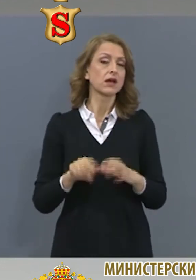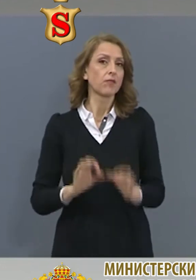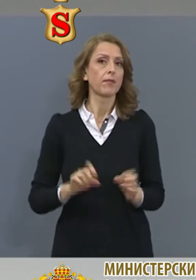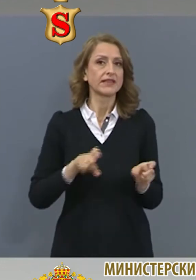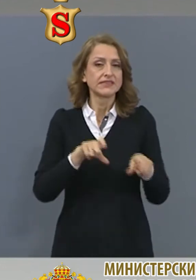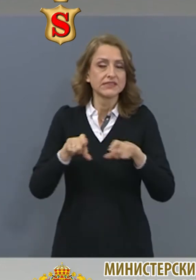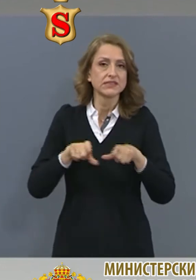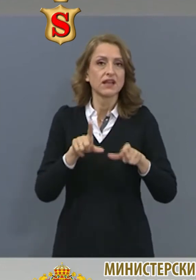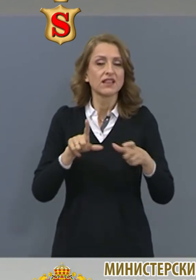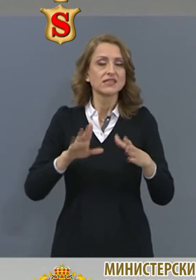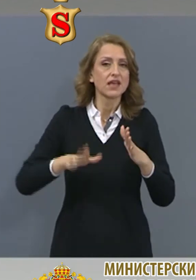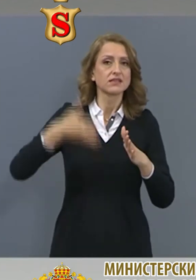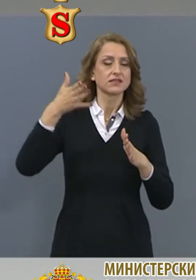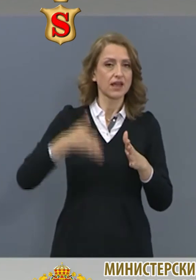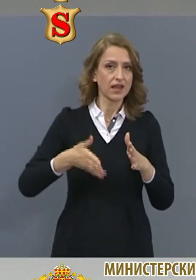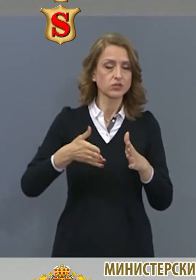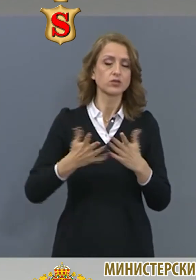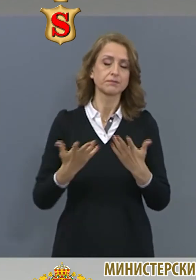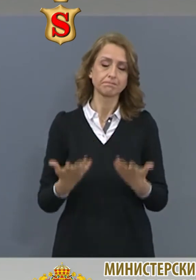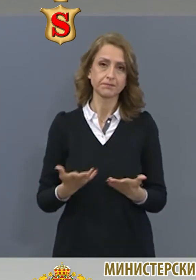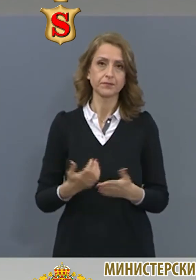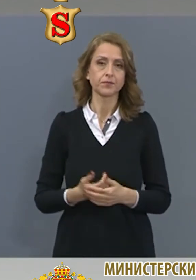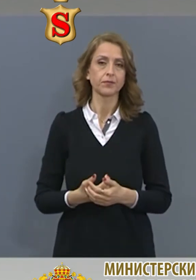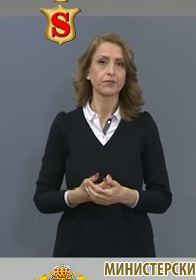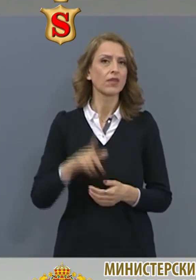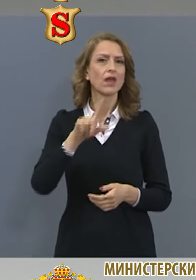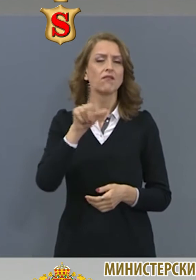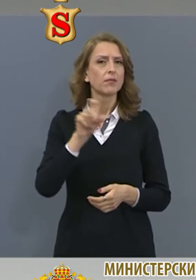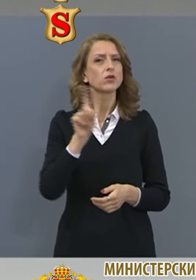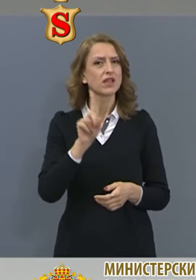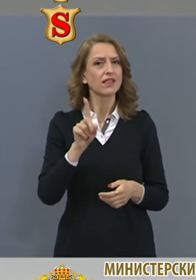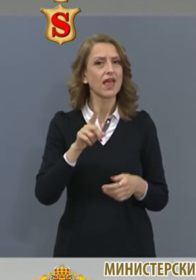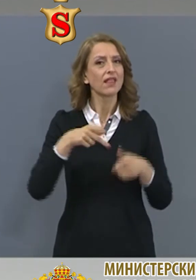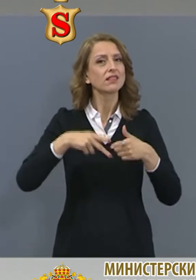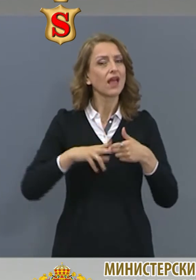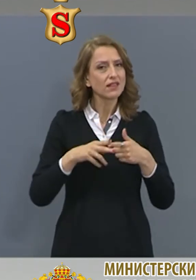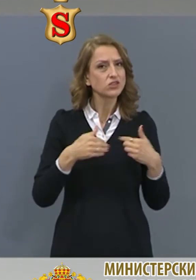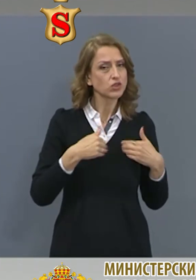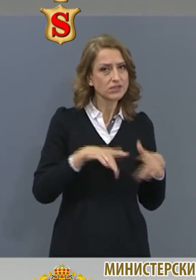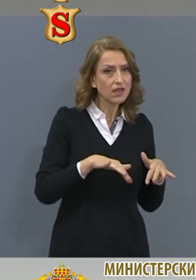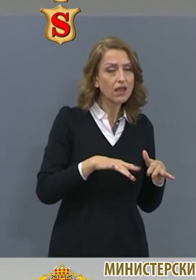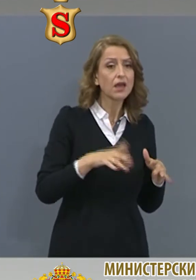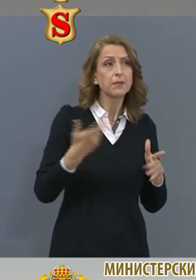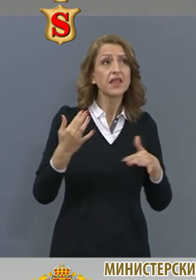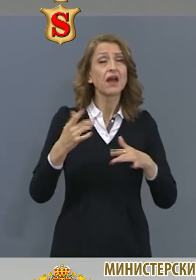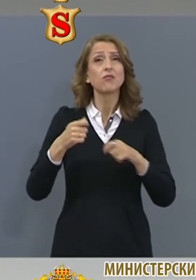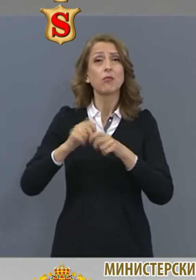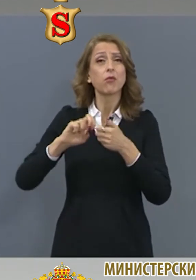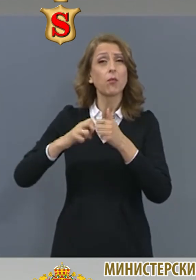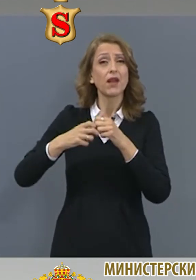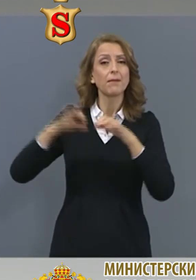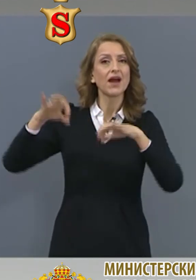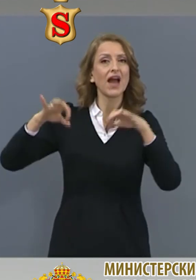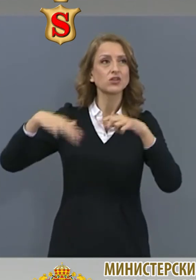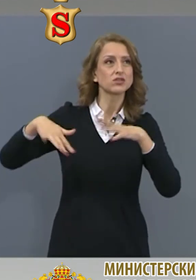се зарежда и въпросът не е техническия, според мен е в